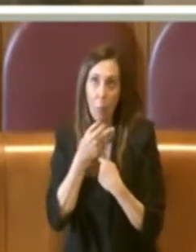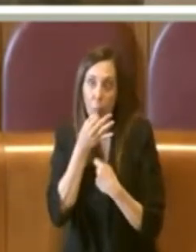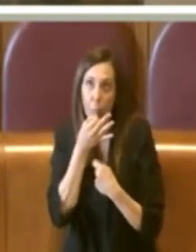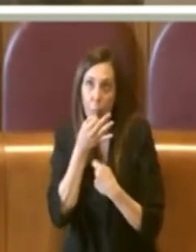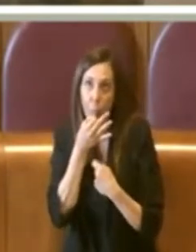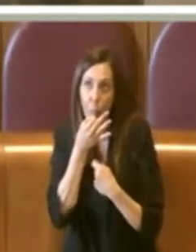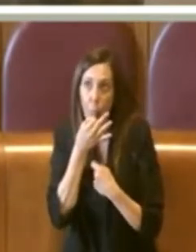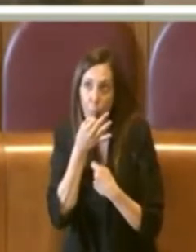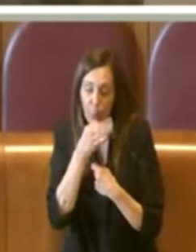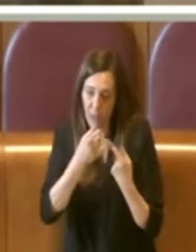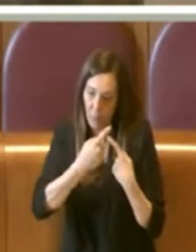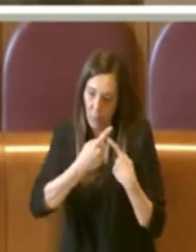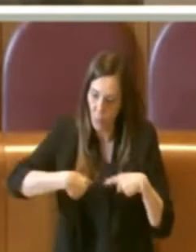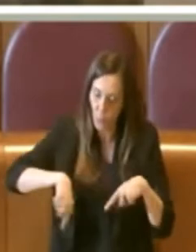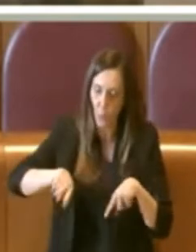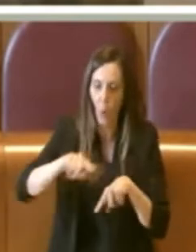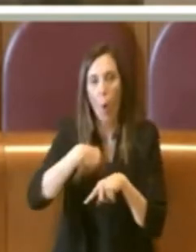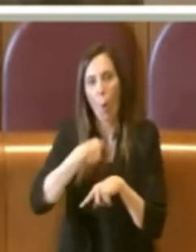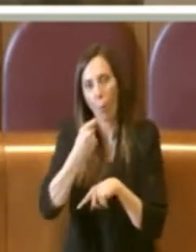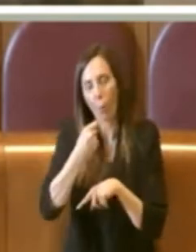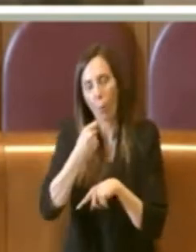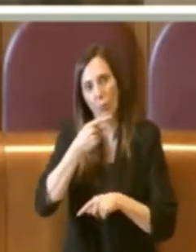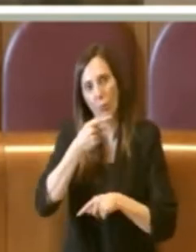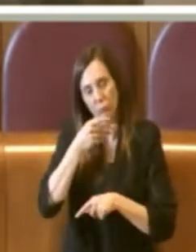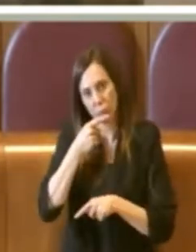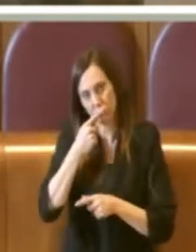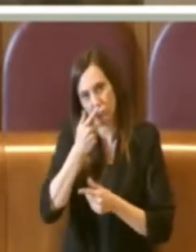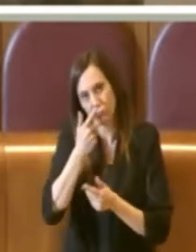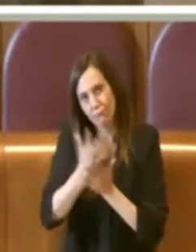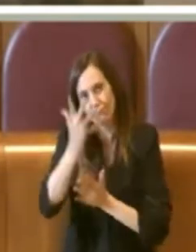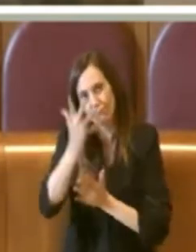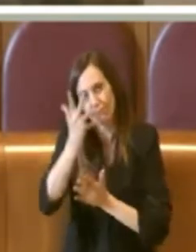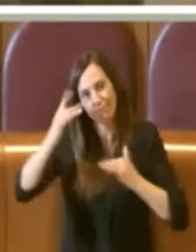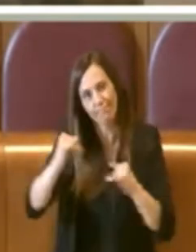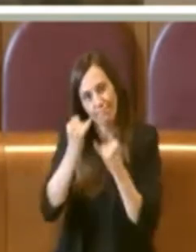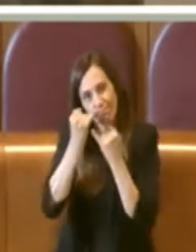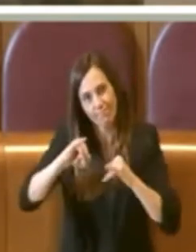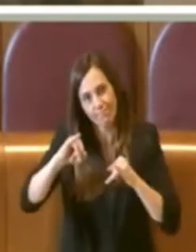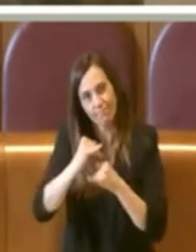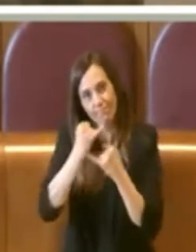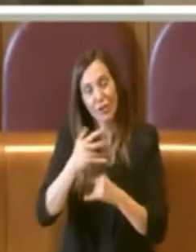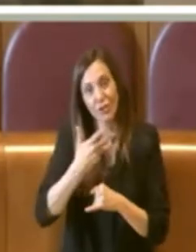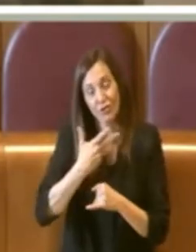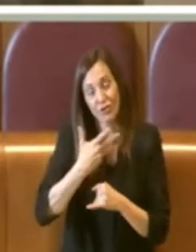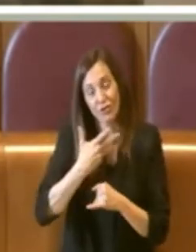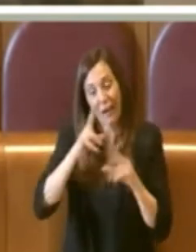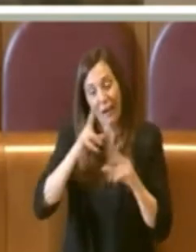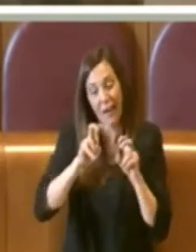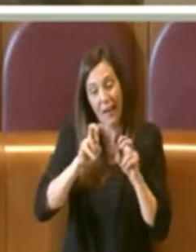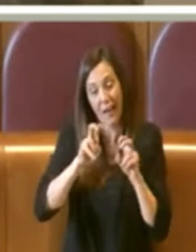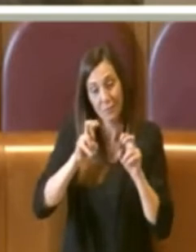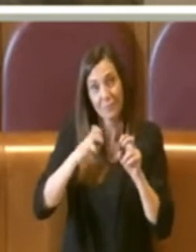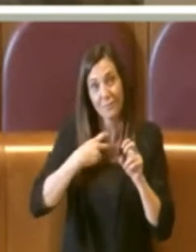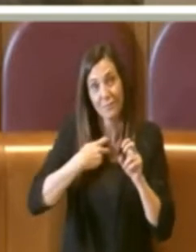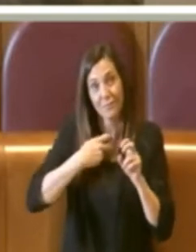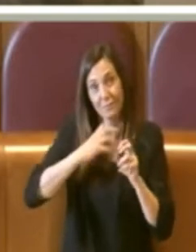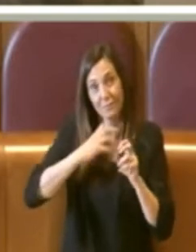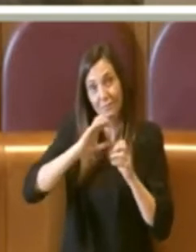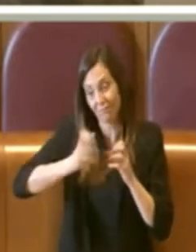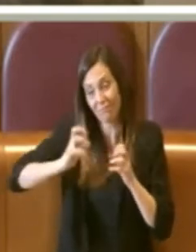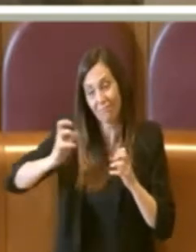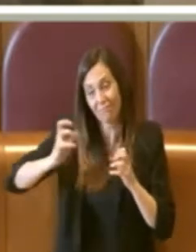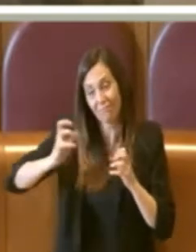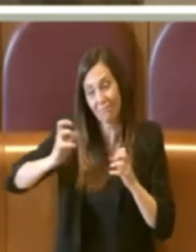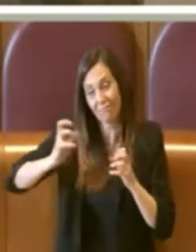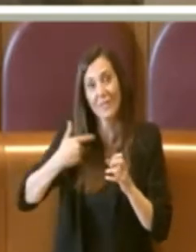dilungare o si può spaziare su questo argomento, un'altra serie di argomenti che abbiamo trattato in Commissione Mobilità è